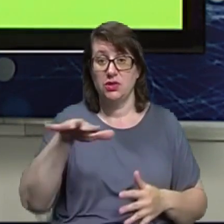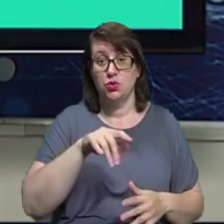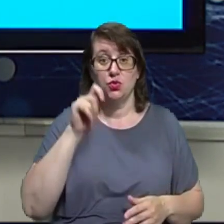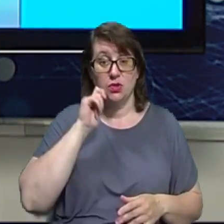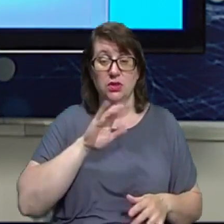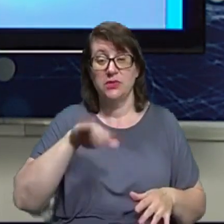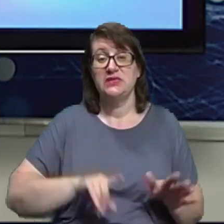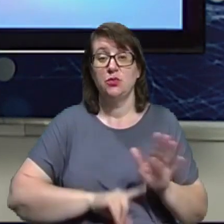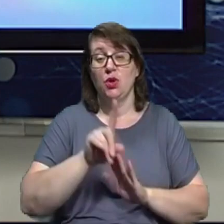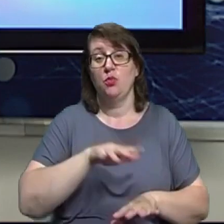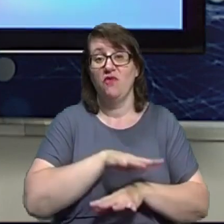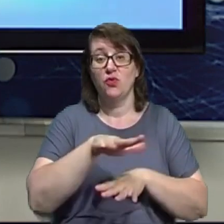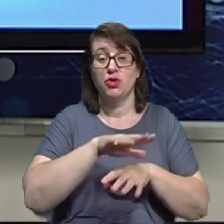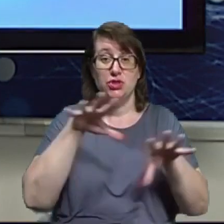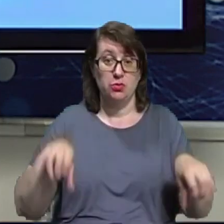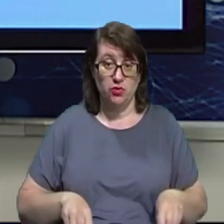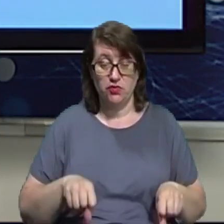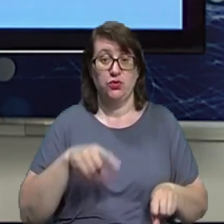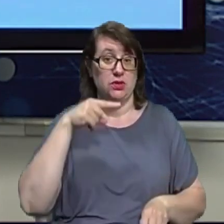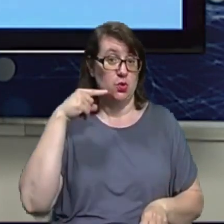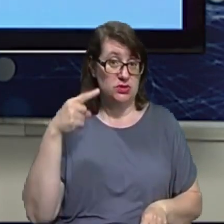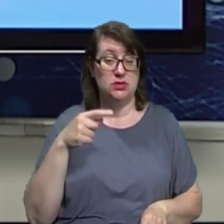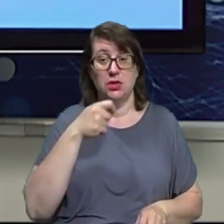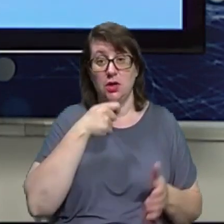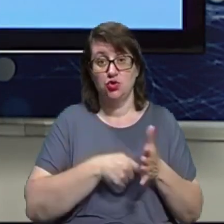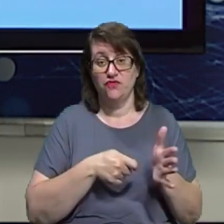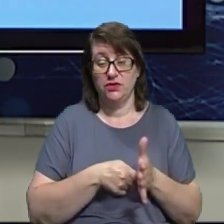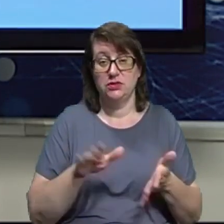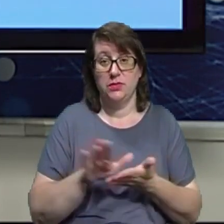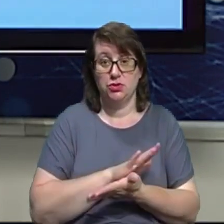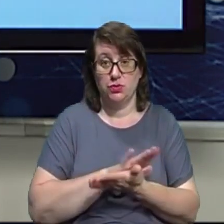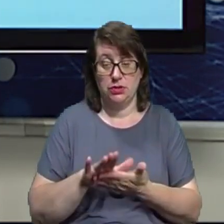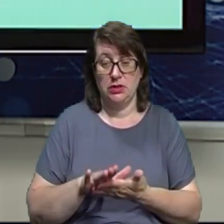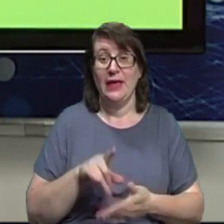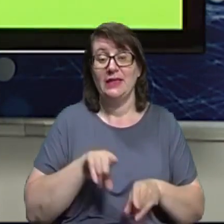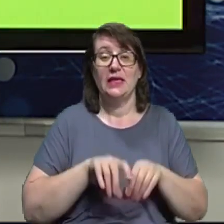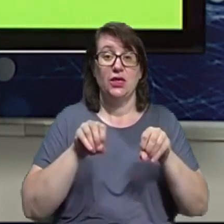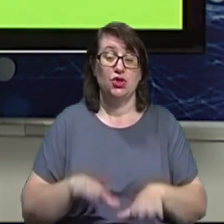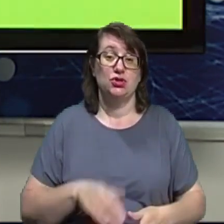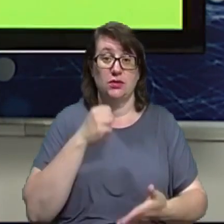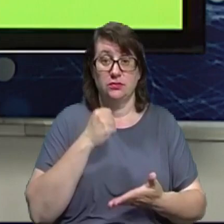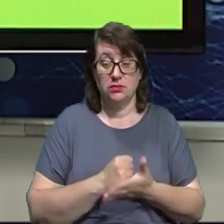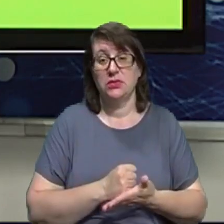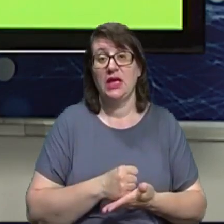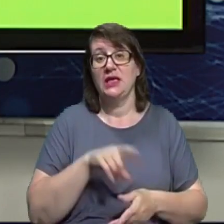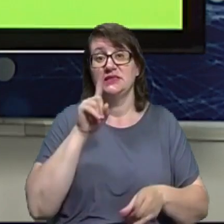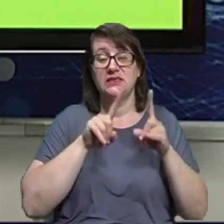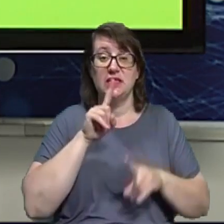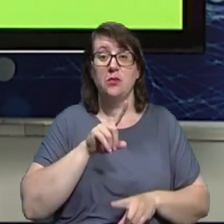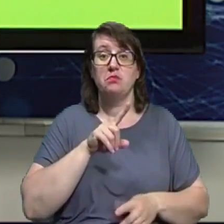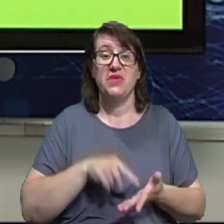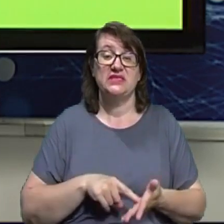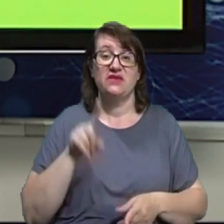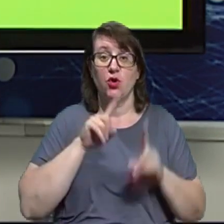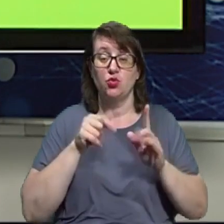повномасштабного вторгнення Росії, харчуватимуться безоплатно. Таке рішення ухвалили на засіданні міськвиконкому 6 липня. За